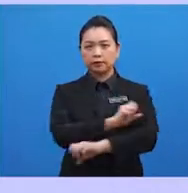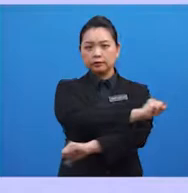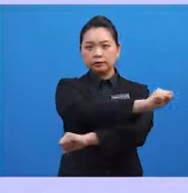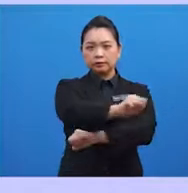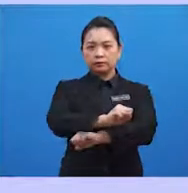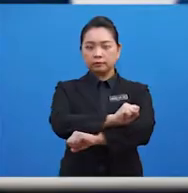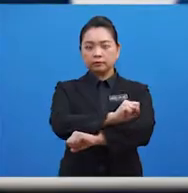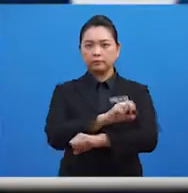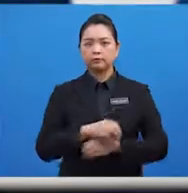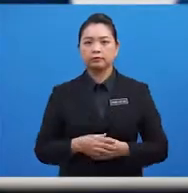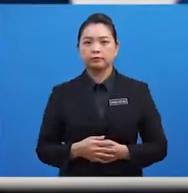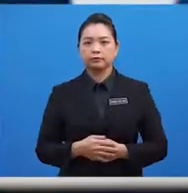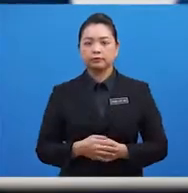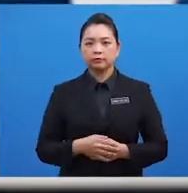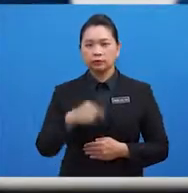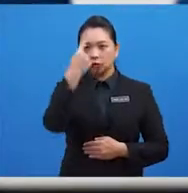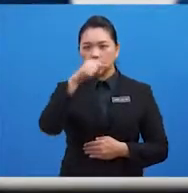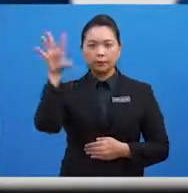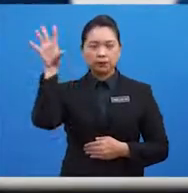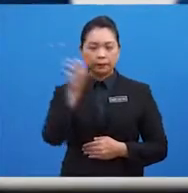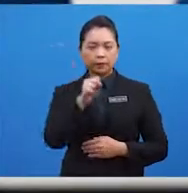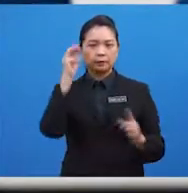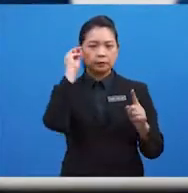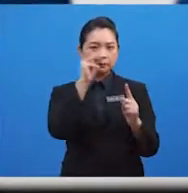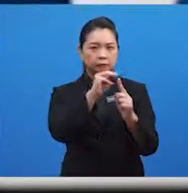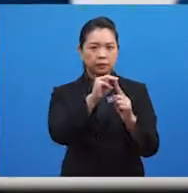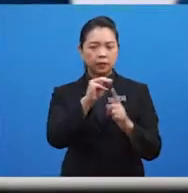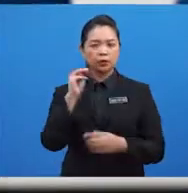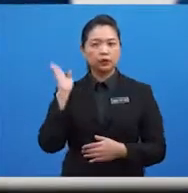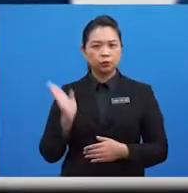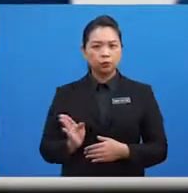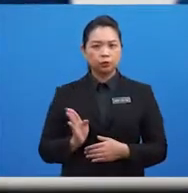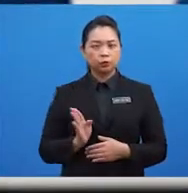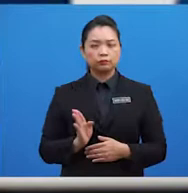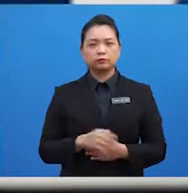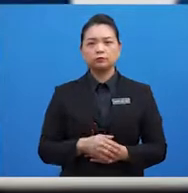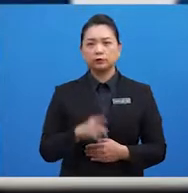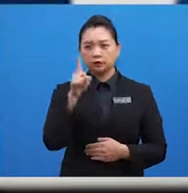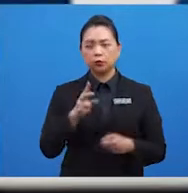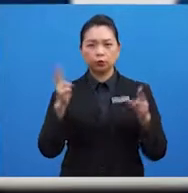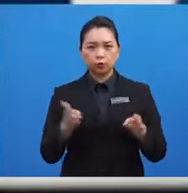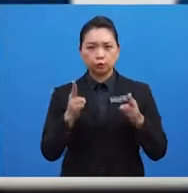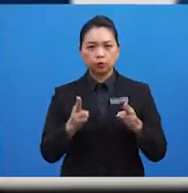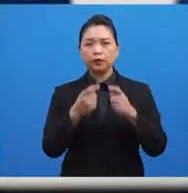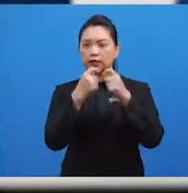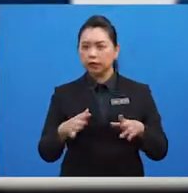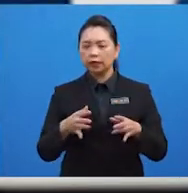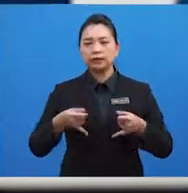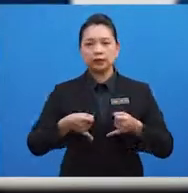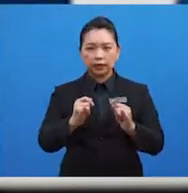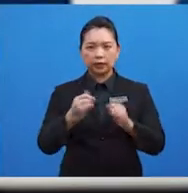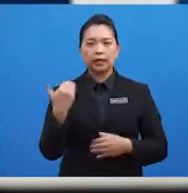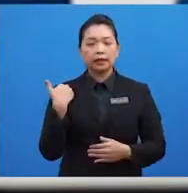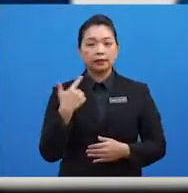serantau. Untuk mencapai matlamat ini, salah satu usaha yang telah dijalankan ialah